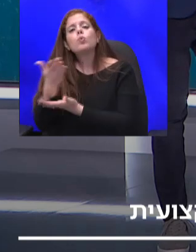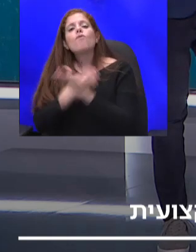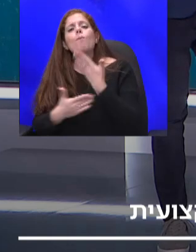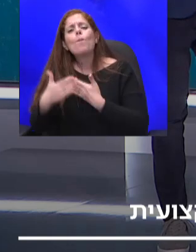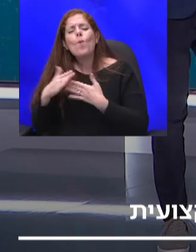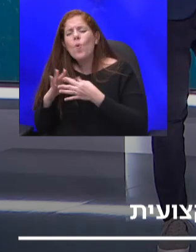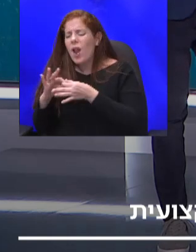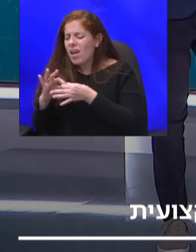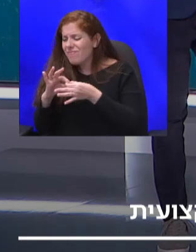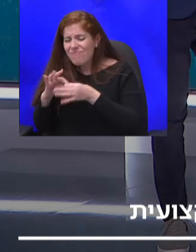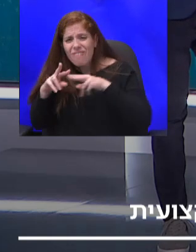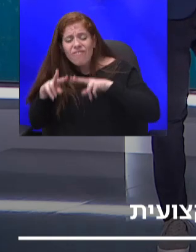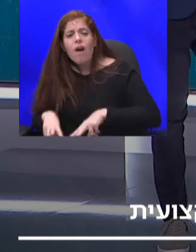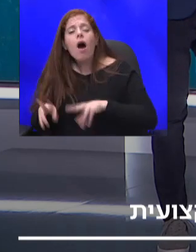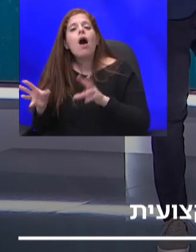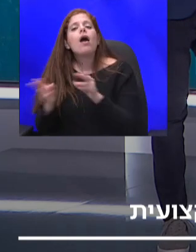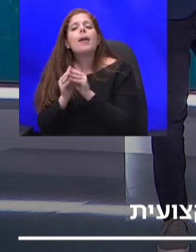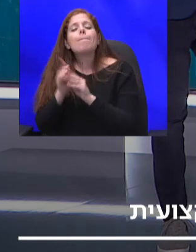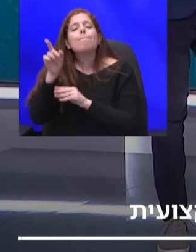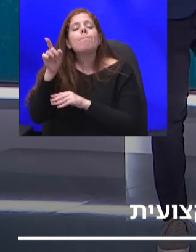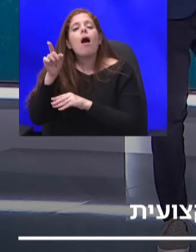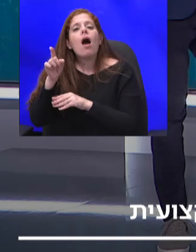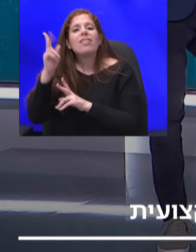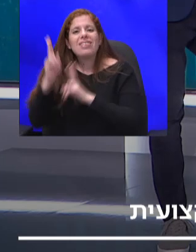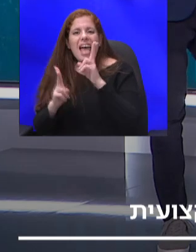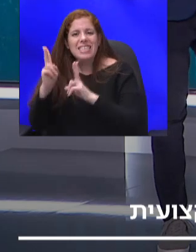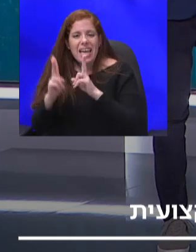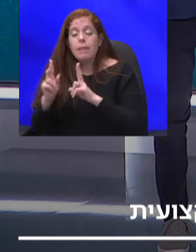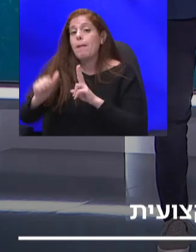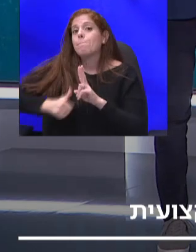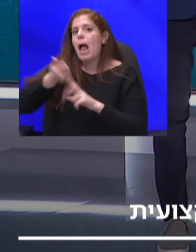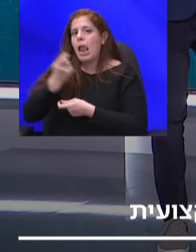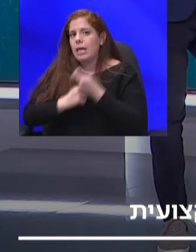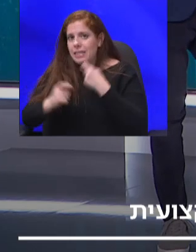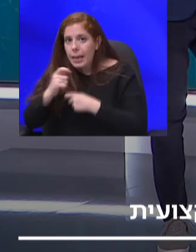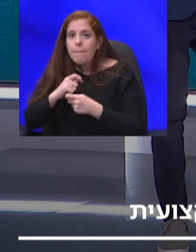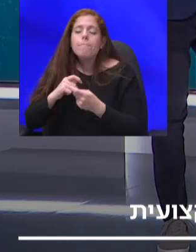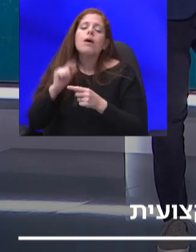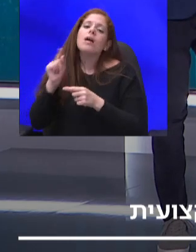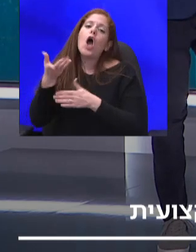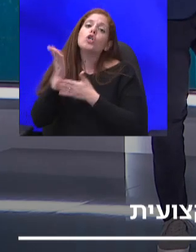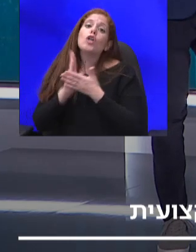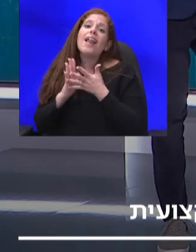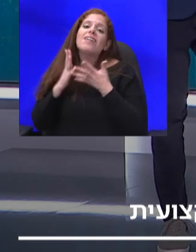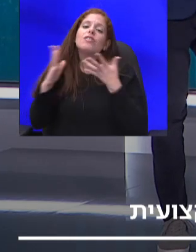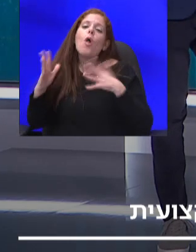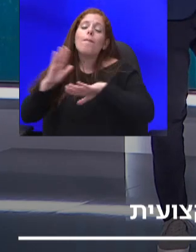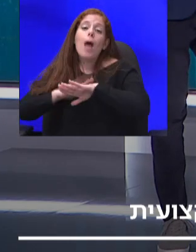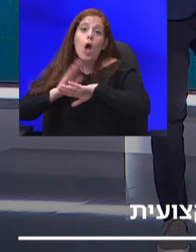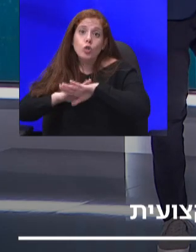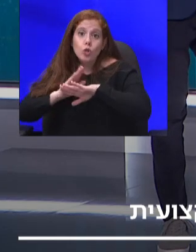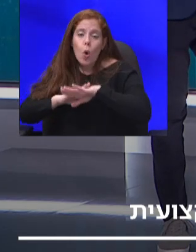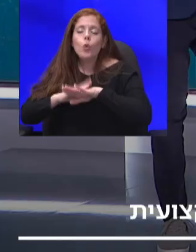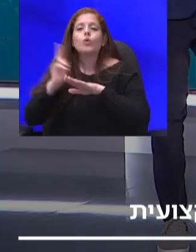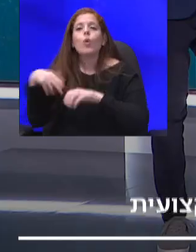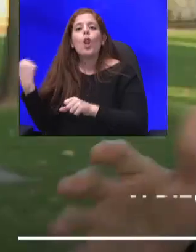התעשיינים, עם בעלי העסקים למעשה. כך שחלק גדול מההכשרות תוכלנה להיות מבוצעות בתוך